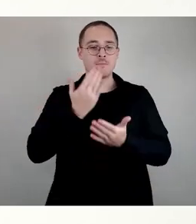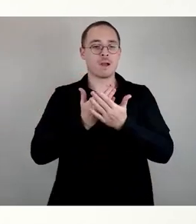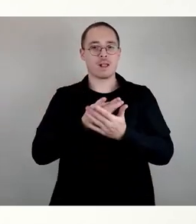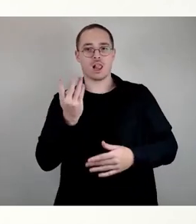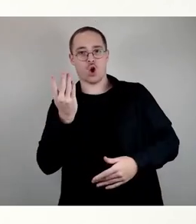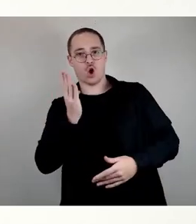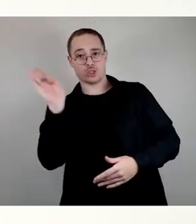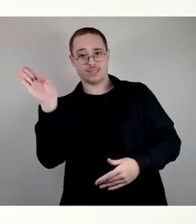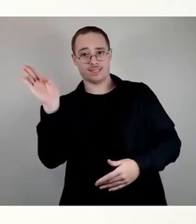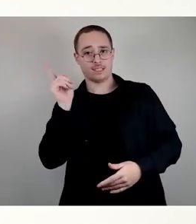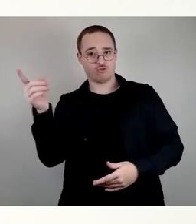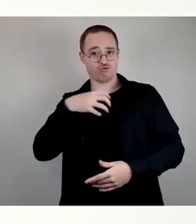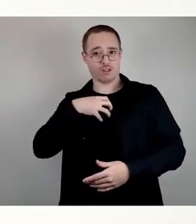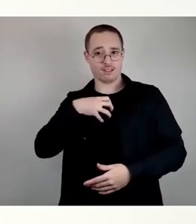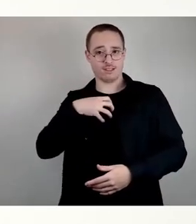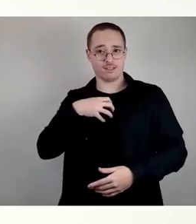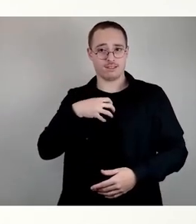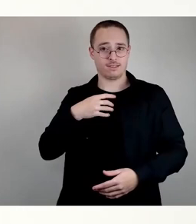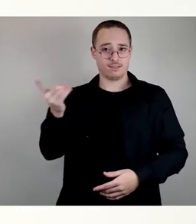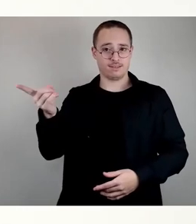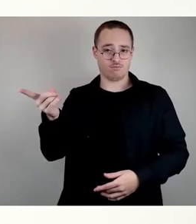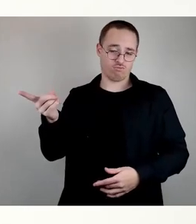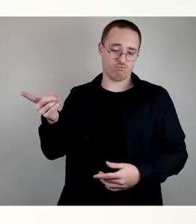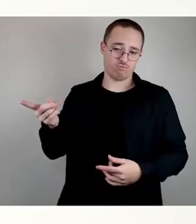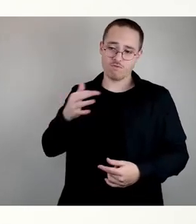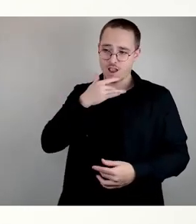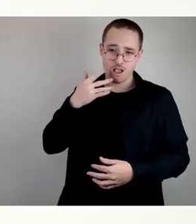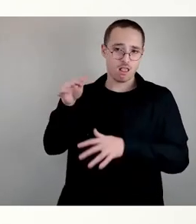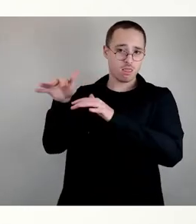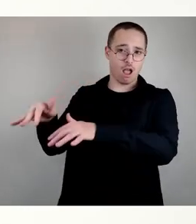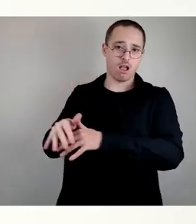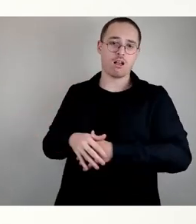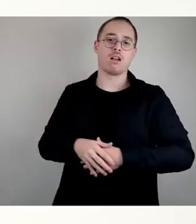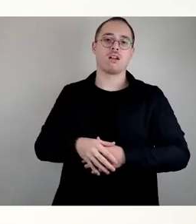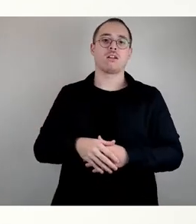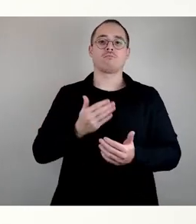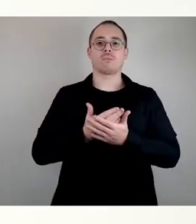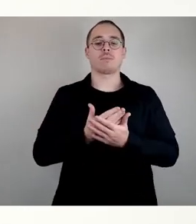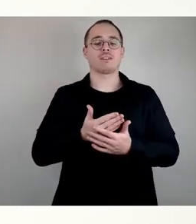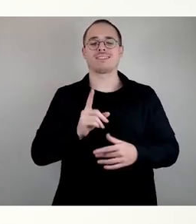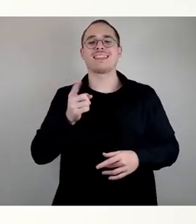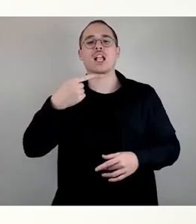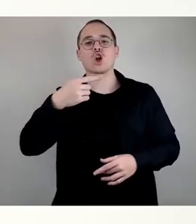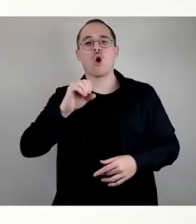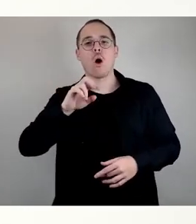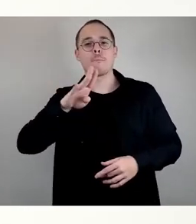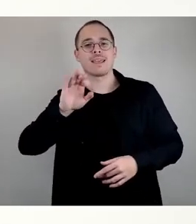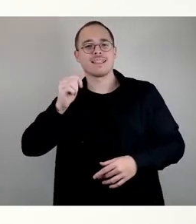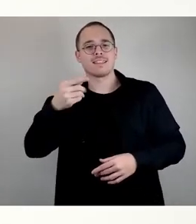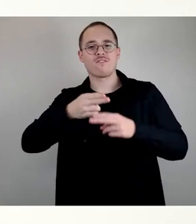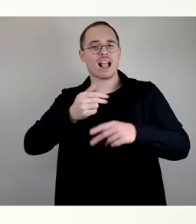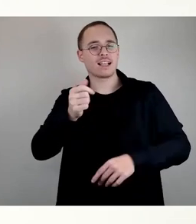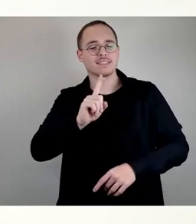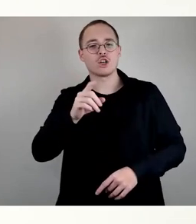Geflüchteten. Und auch hier, wenn wir den Standort am Werk 1 in Spobitz abschließen können, würden wir